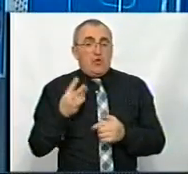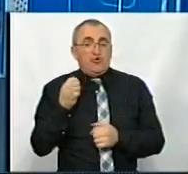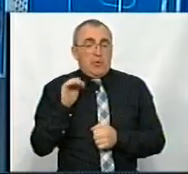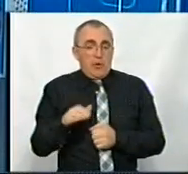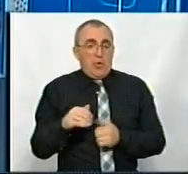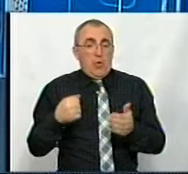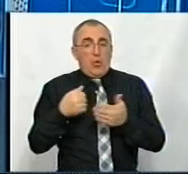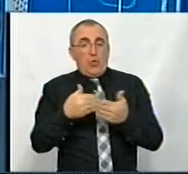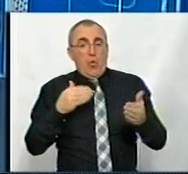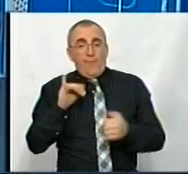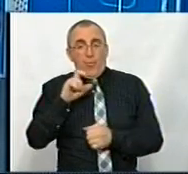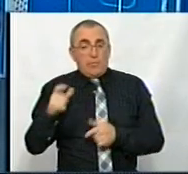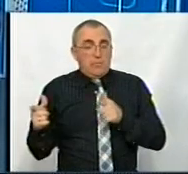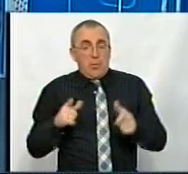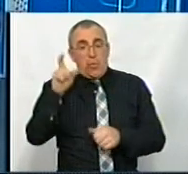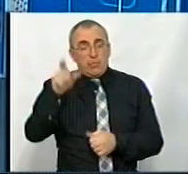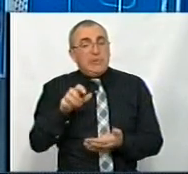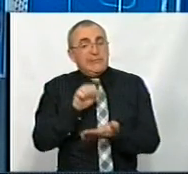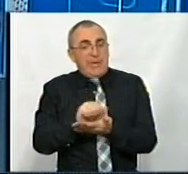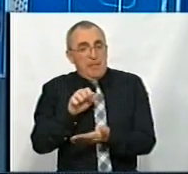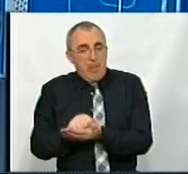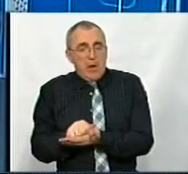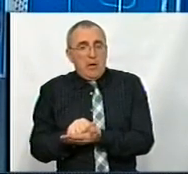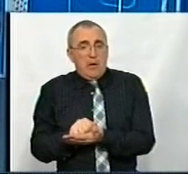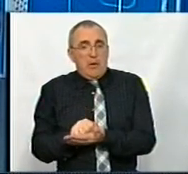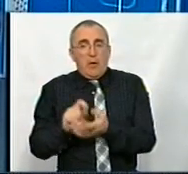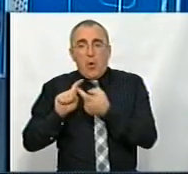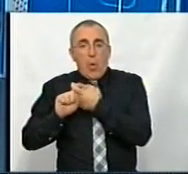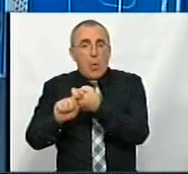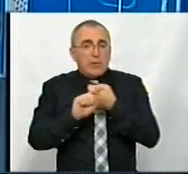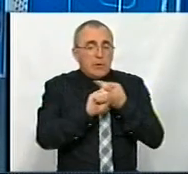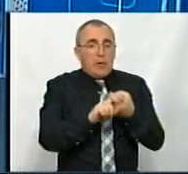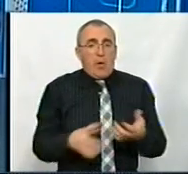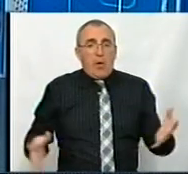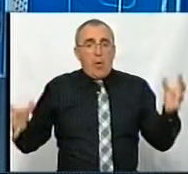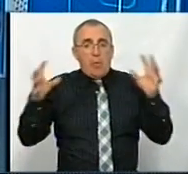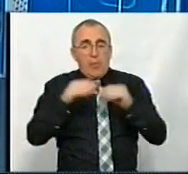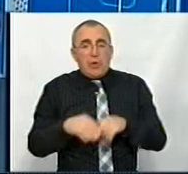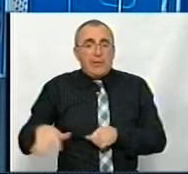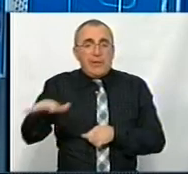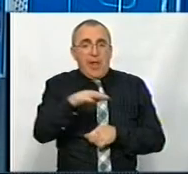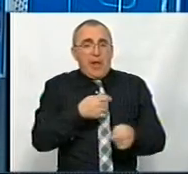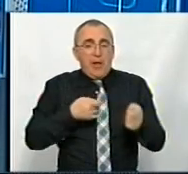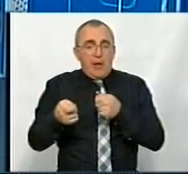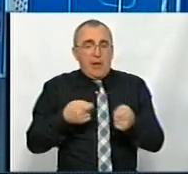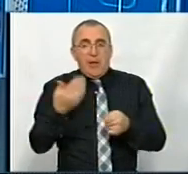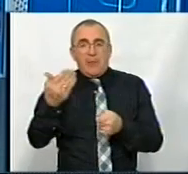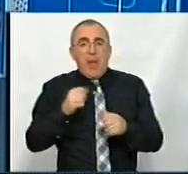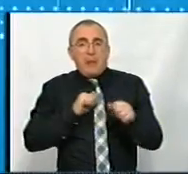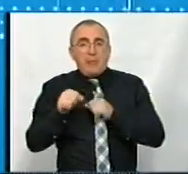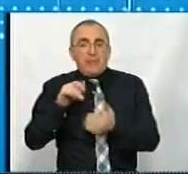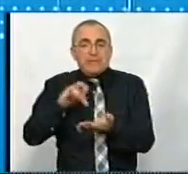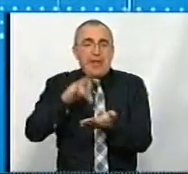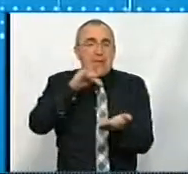до вузівської підготовки людину, яка буде займатися контактом з об'єднаними територіальними громадами, з їх адміністративними центрами.